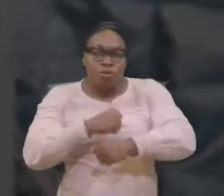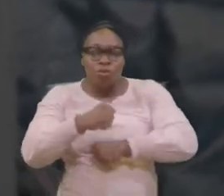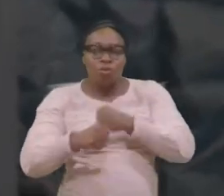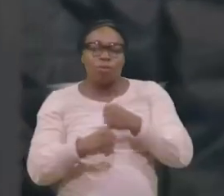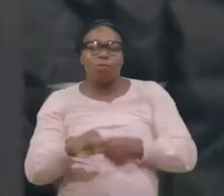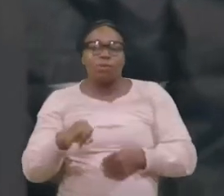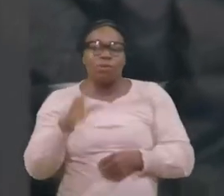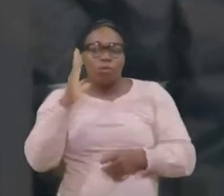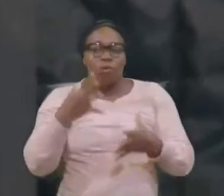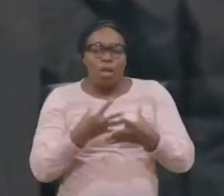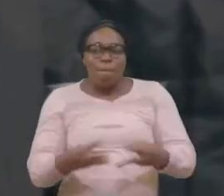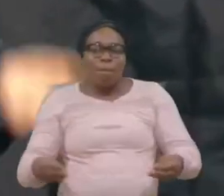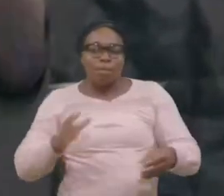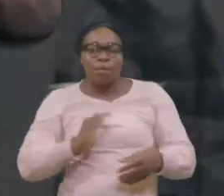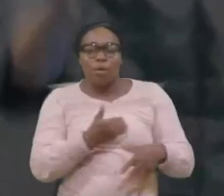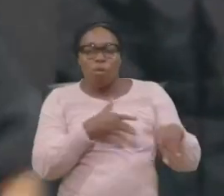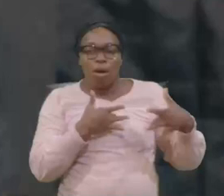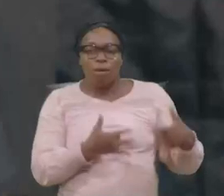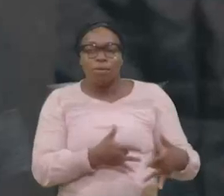fond notre coeur